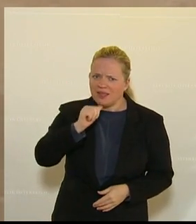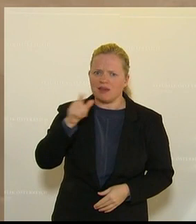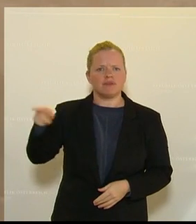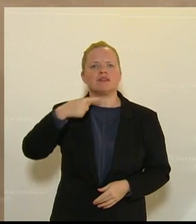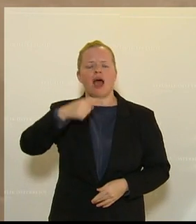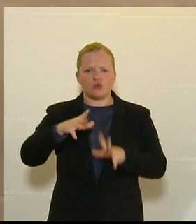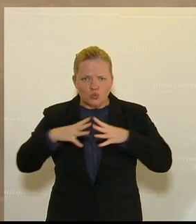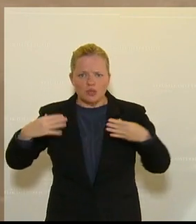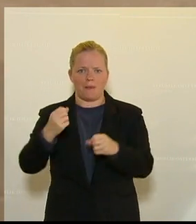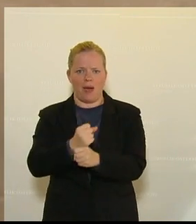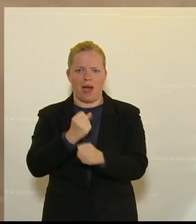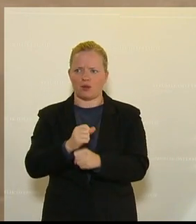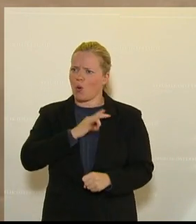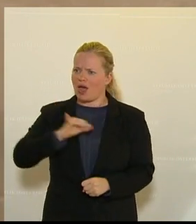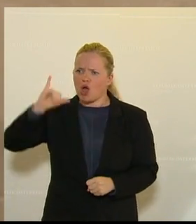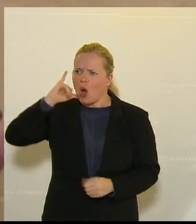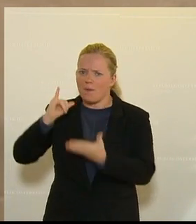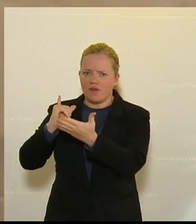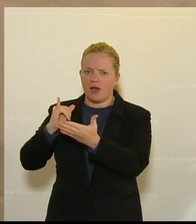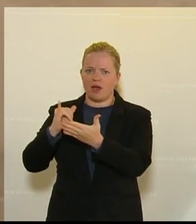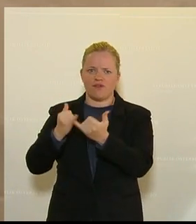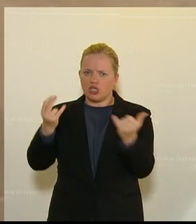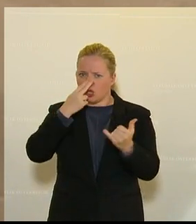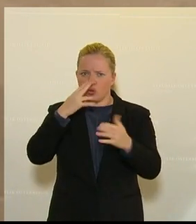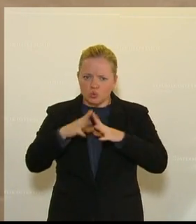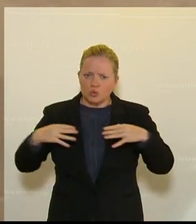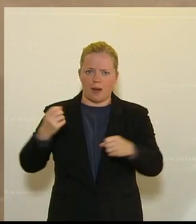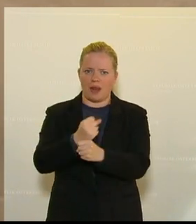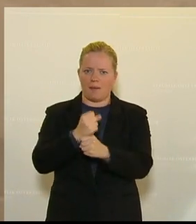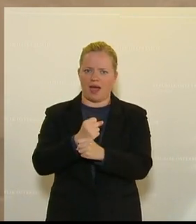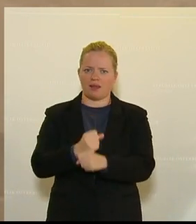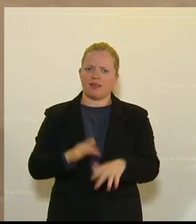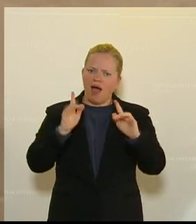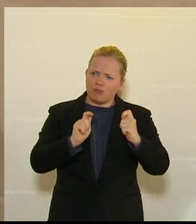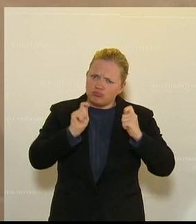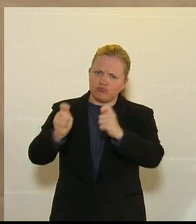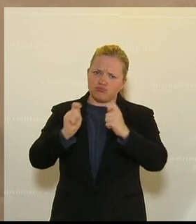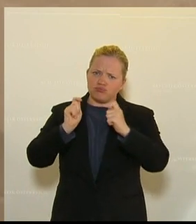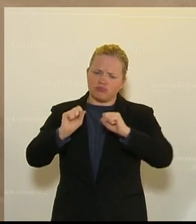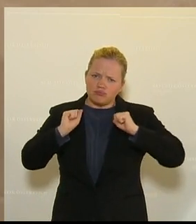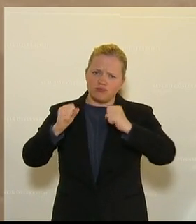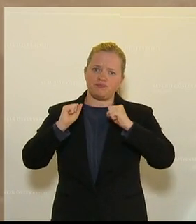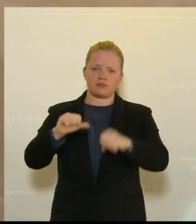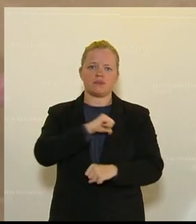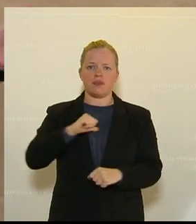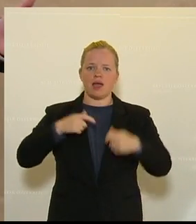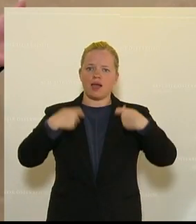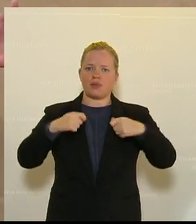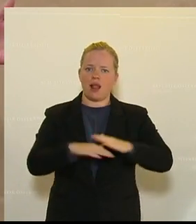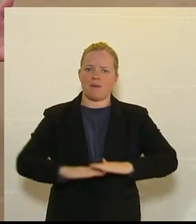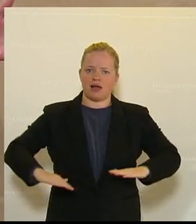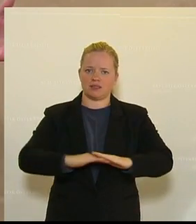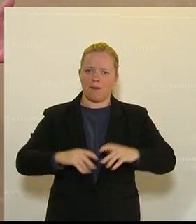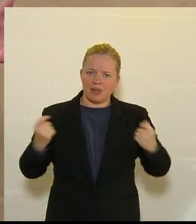Zusammenarbeit, Herr Kollege Kopf, wo bleibt da die Zusammenarbeit? Wir haben über x Initiativen eingefordert, die Eigenkapitalbasis der